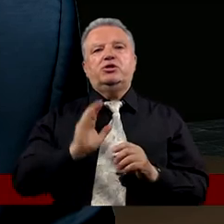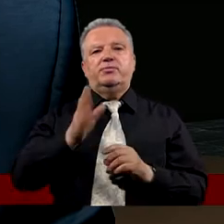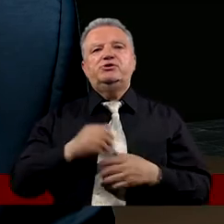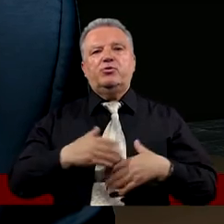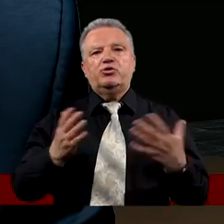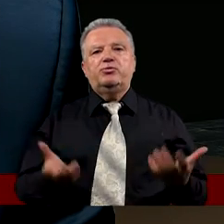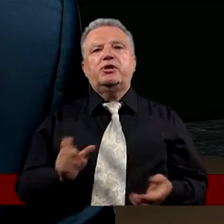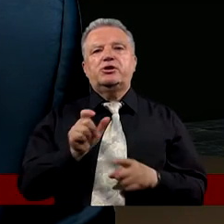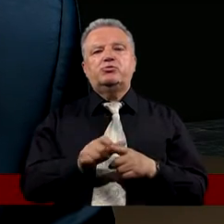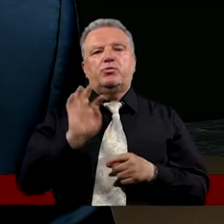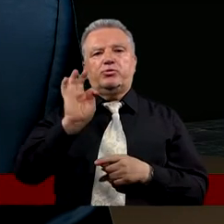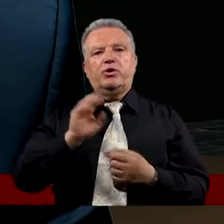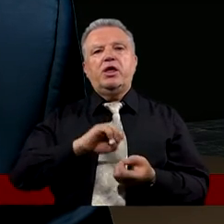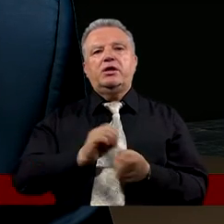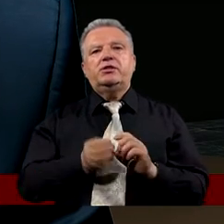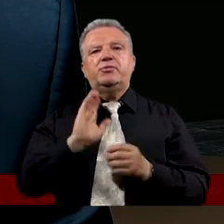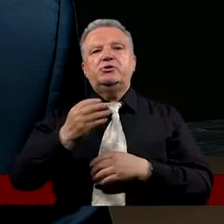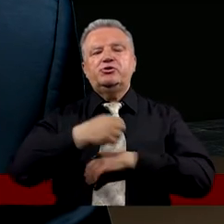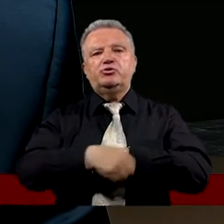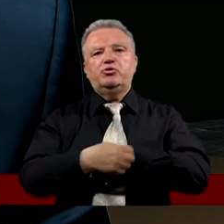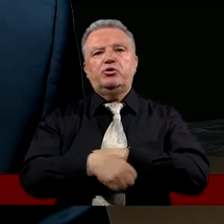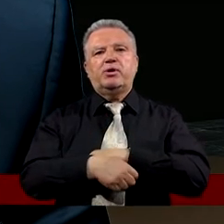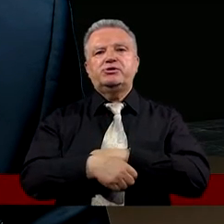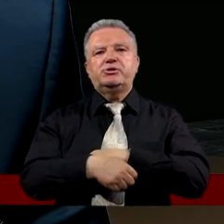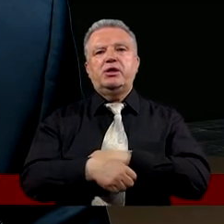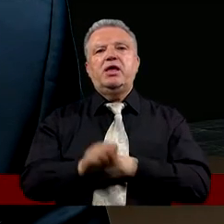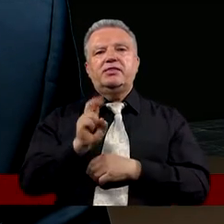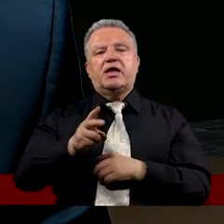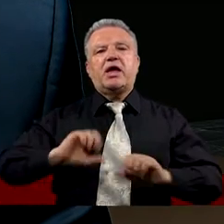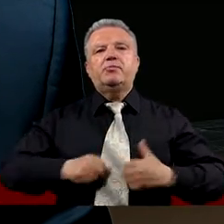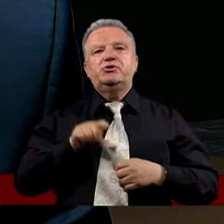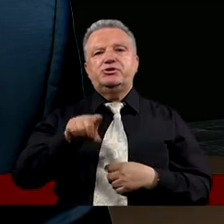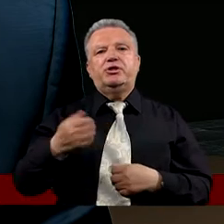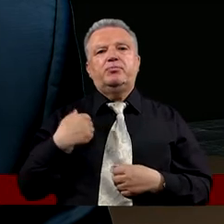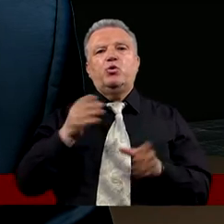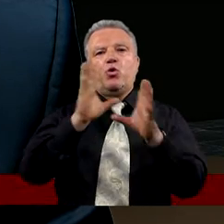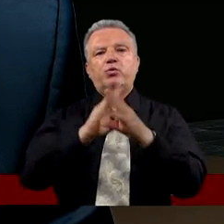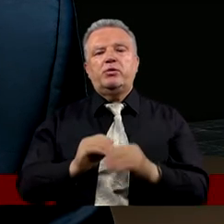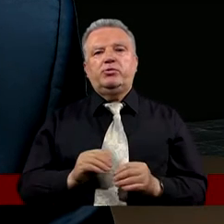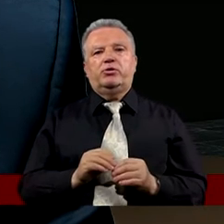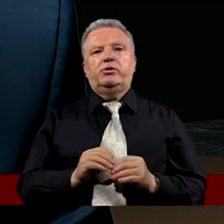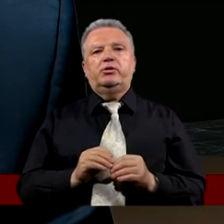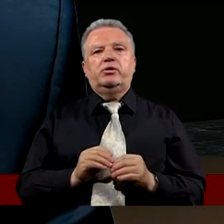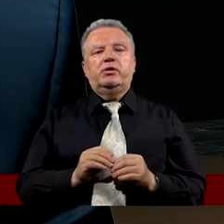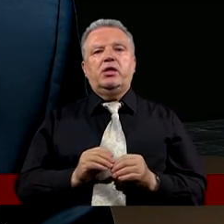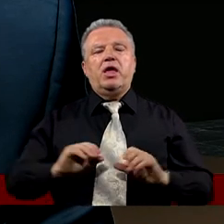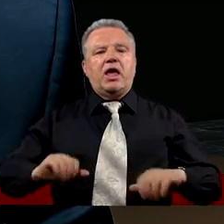kiedy będziemy otwierać Twoje słowo, kiedy będziemy je studiować, tak abyś Ty, Panie, był uwielbiony.